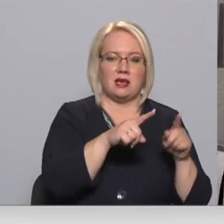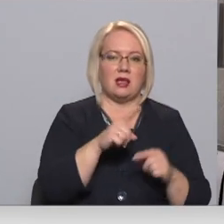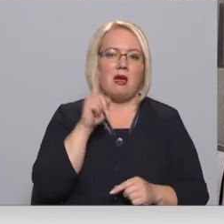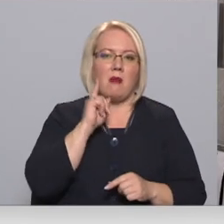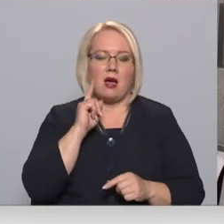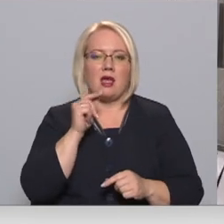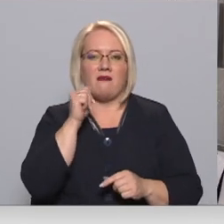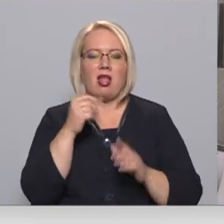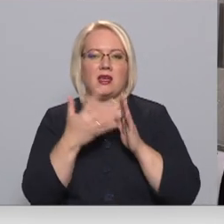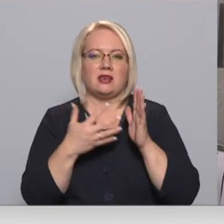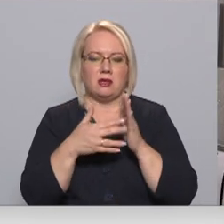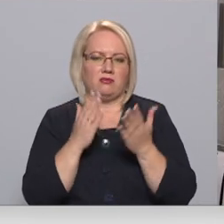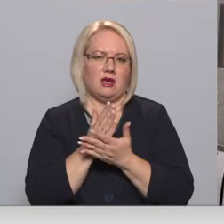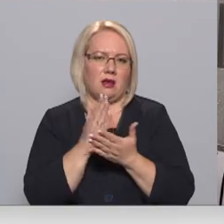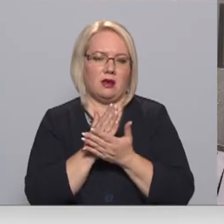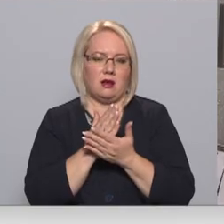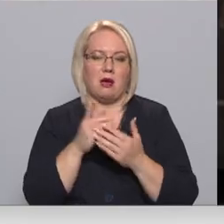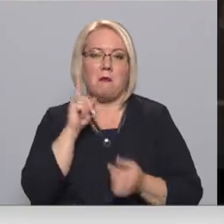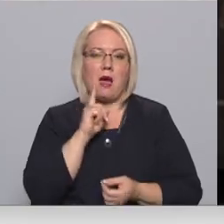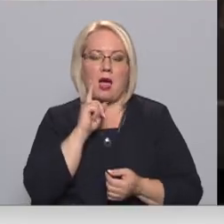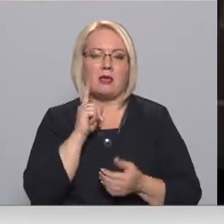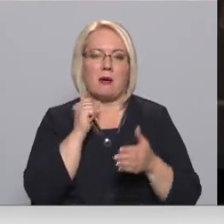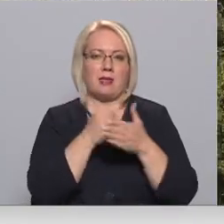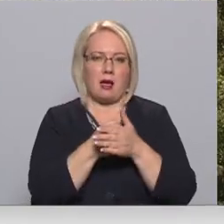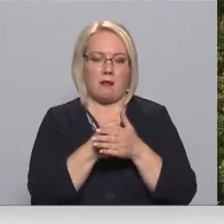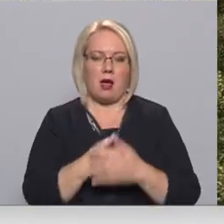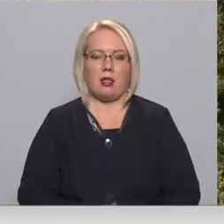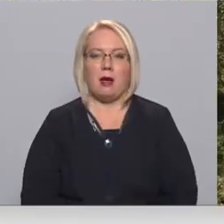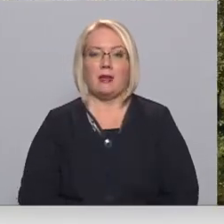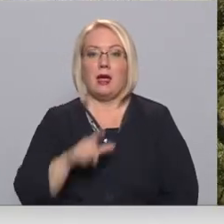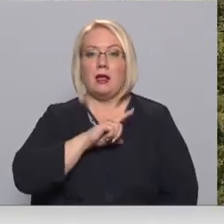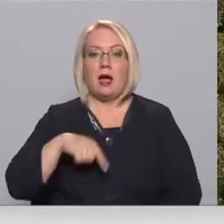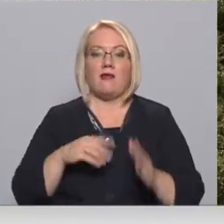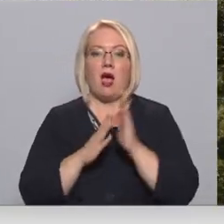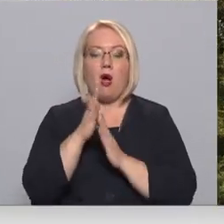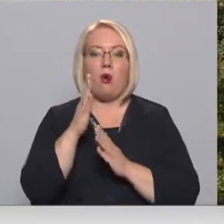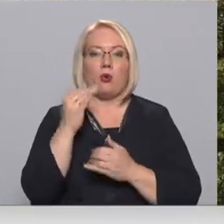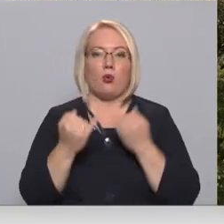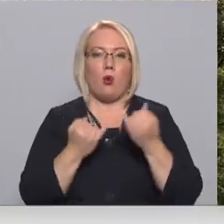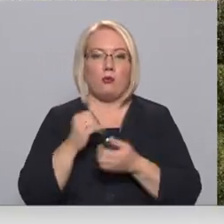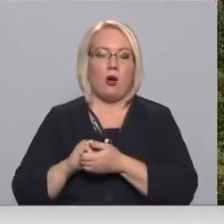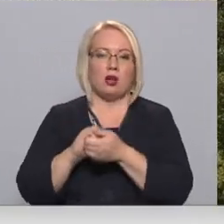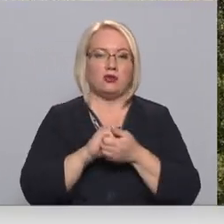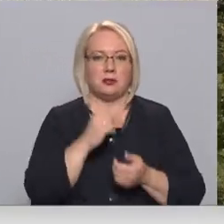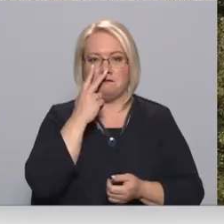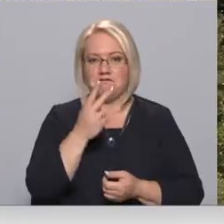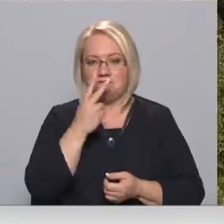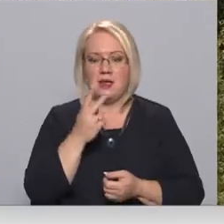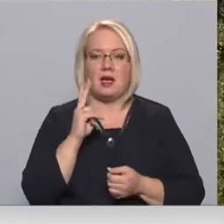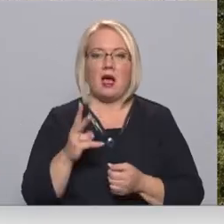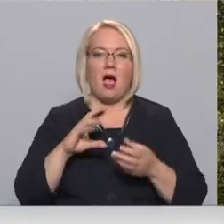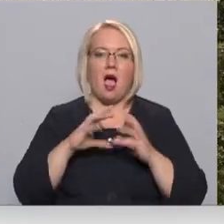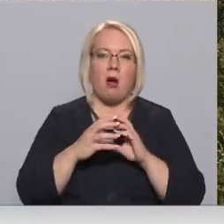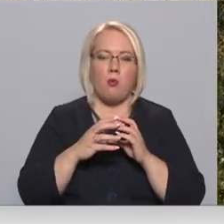jau vēl ar izcinājumus ir. Pagaidām tiekam galā. Latvijas Auguļkopju asociācija novērojusi, āboli un